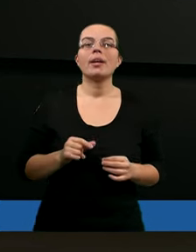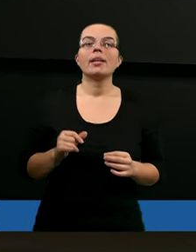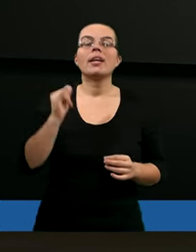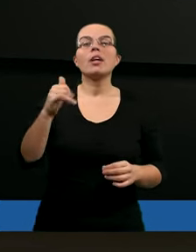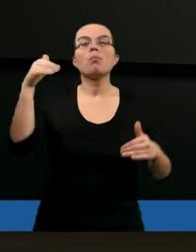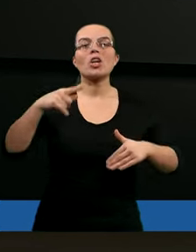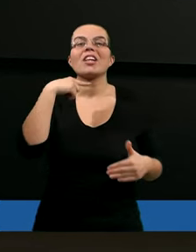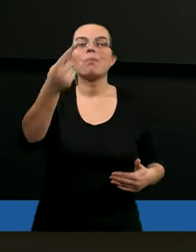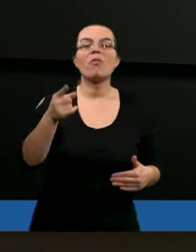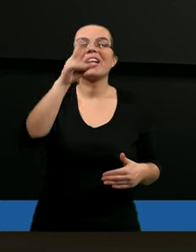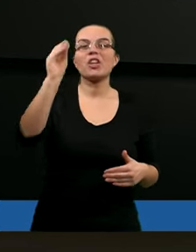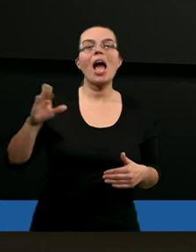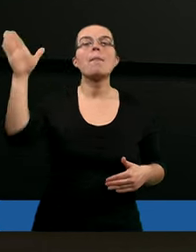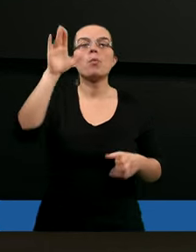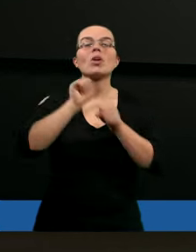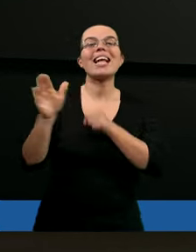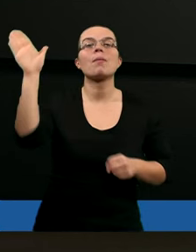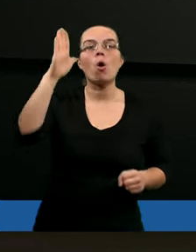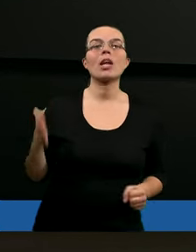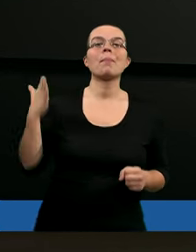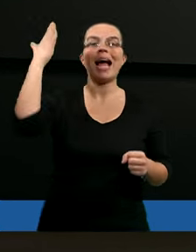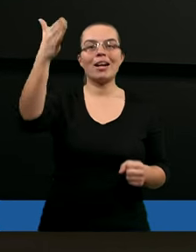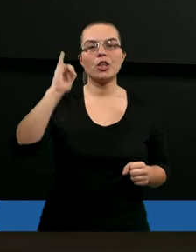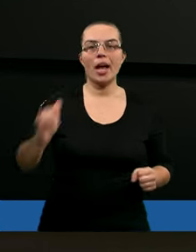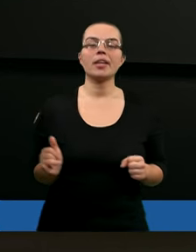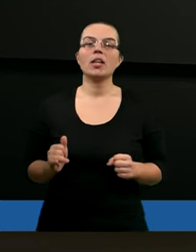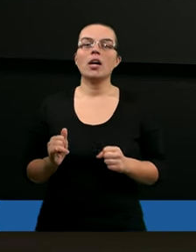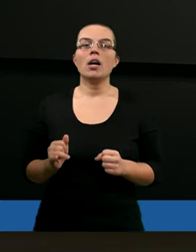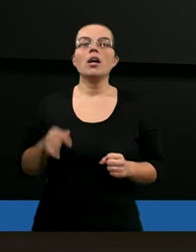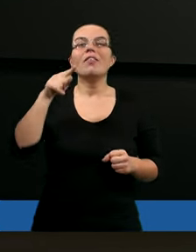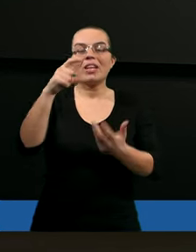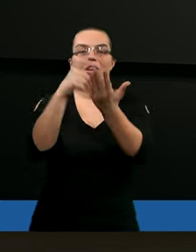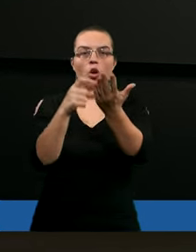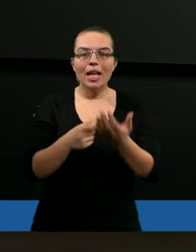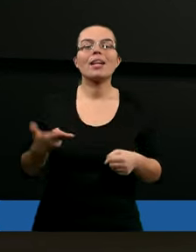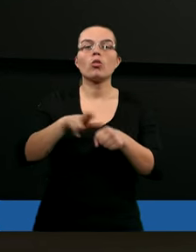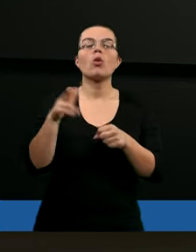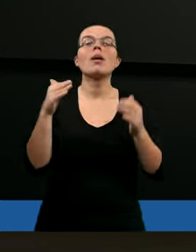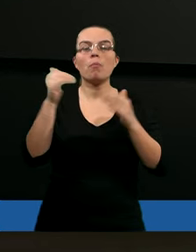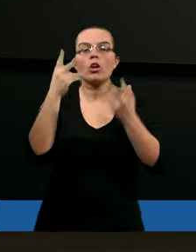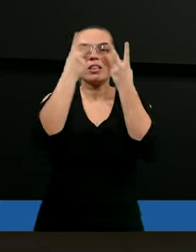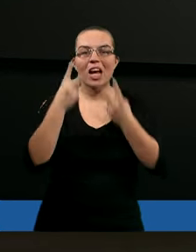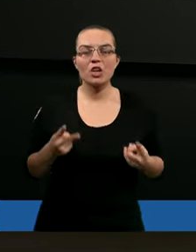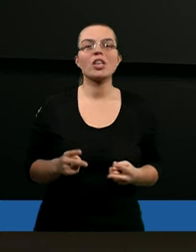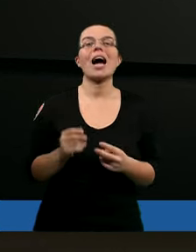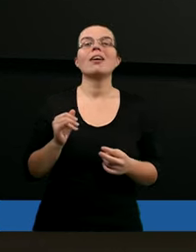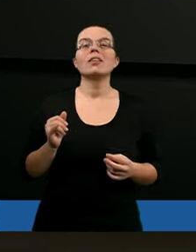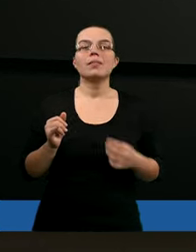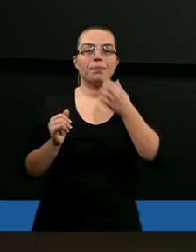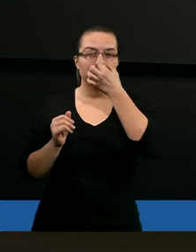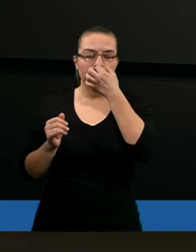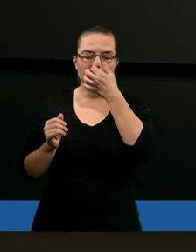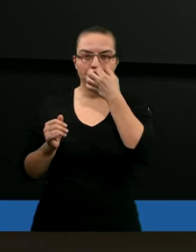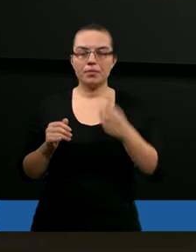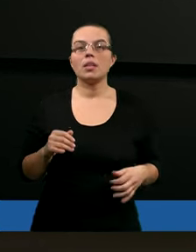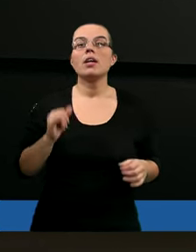możecie powiedzieć, że Bóg jest Bogiem nadziei? I czy o tych tekstach, które moglibyśmy komuś przeczytać, które również dla nas